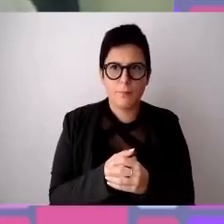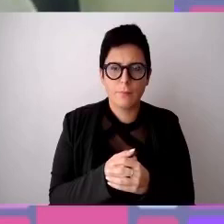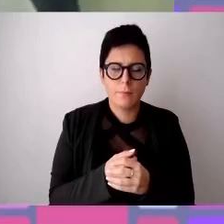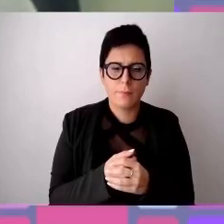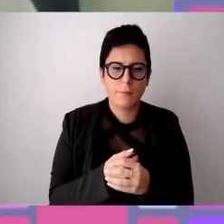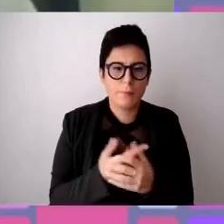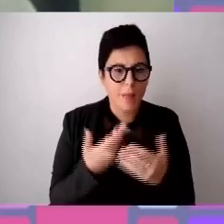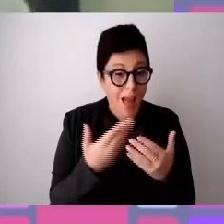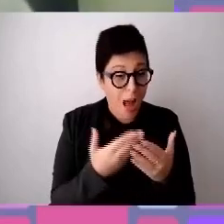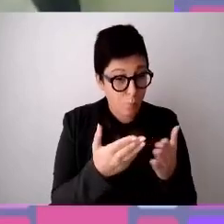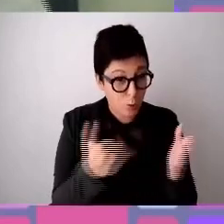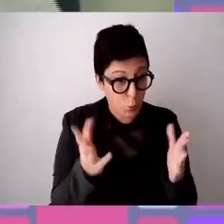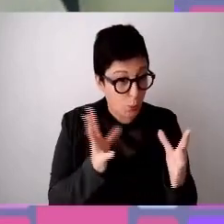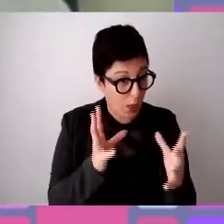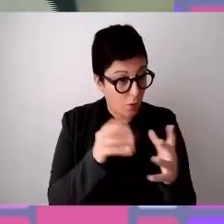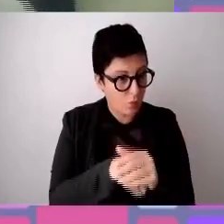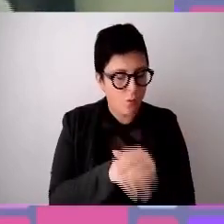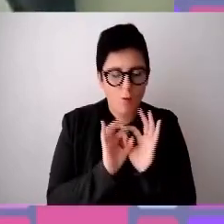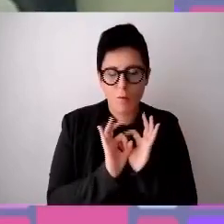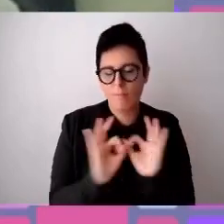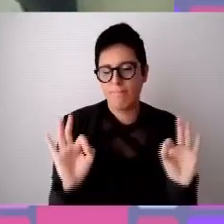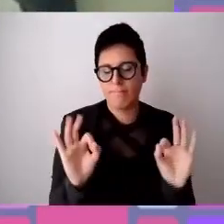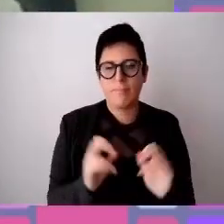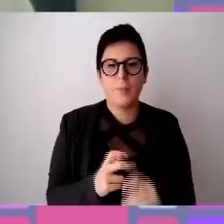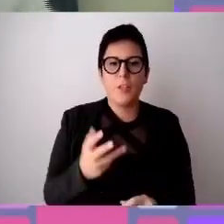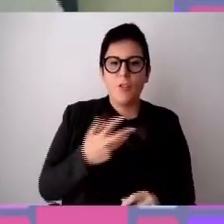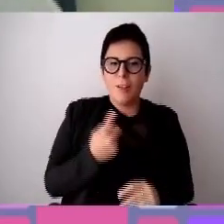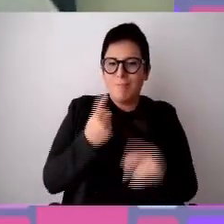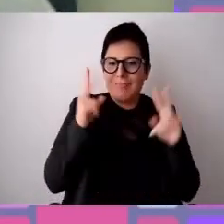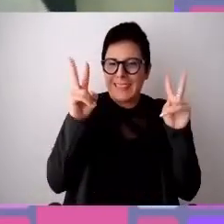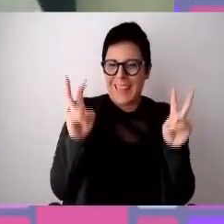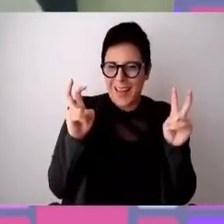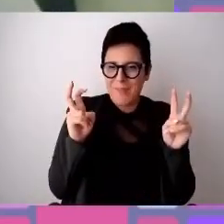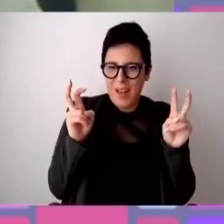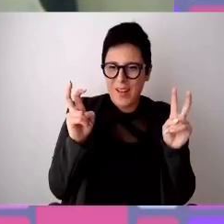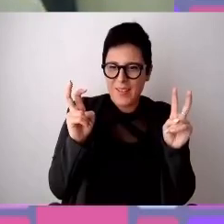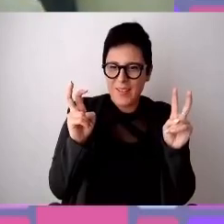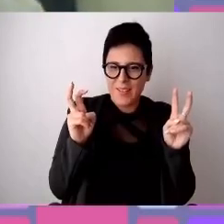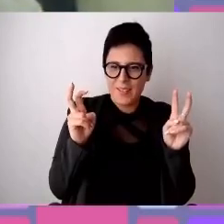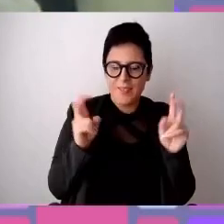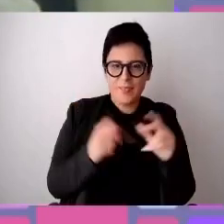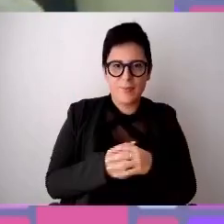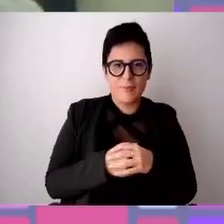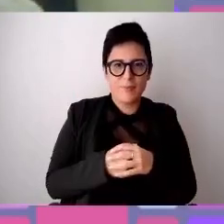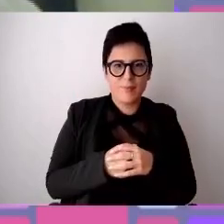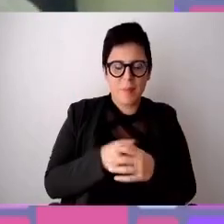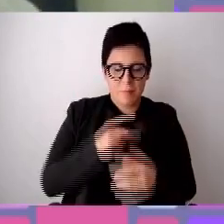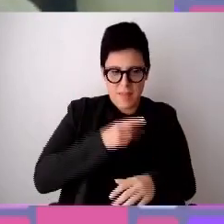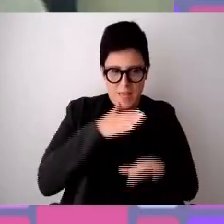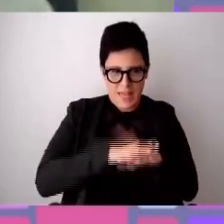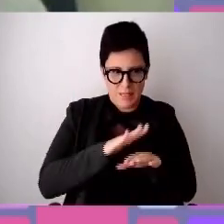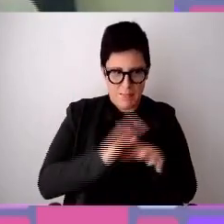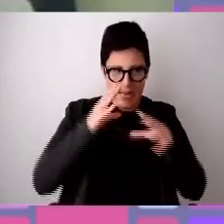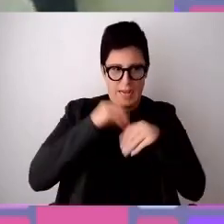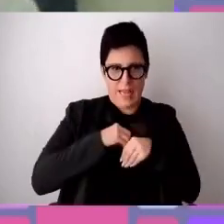apertura all'inclusione. Ora c'è un tema è un tema che nella mia esperienza,